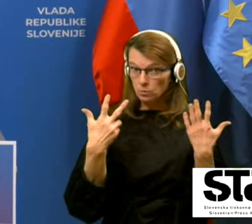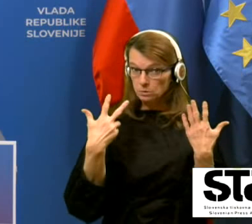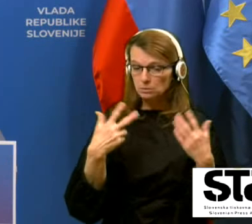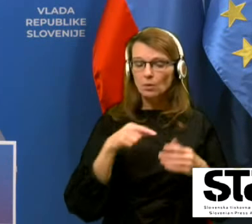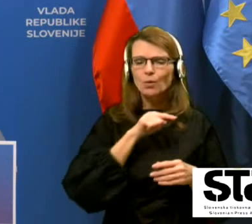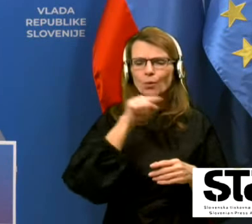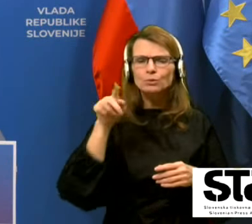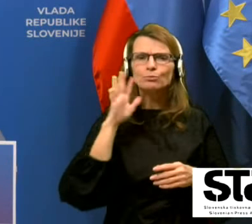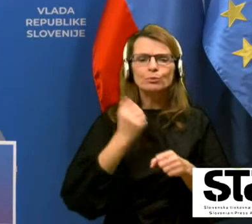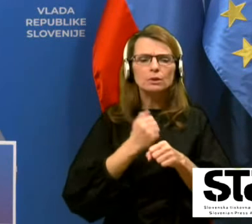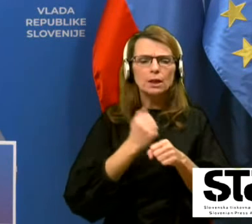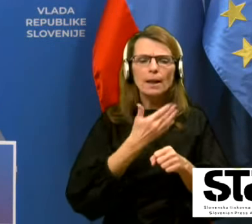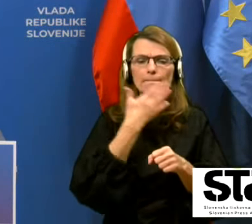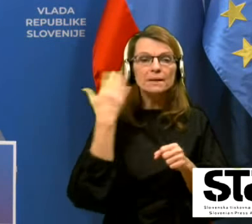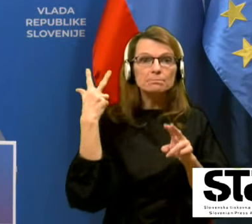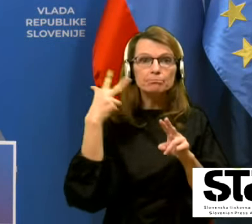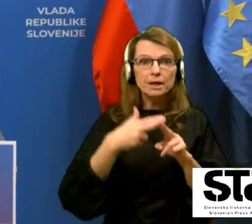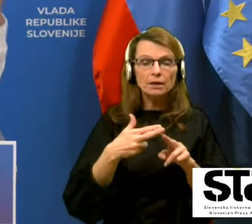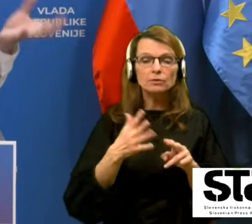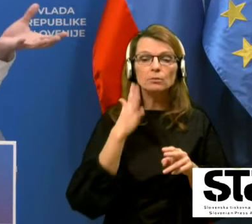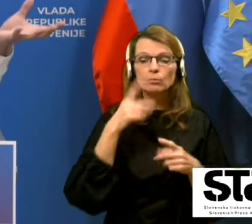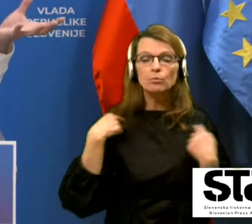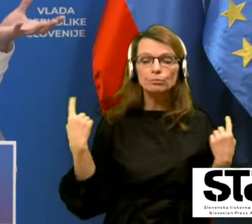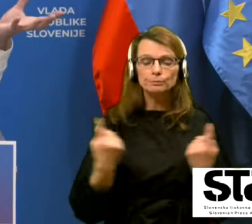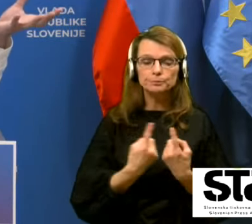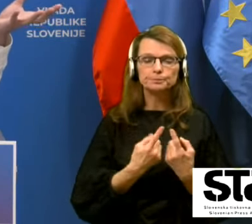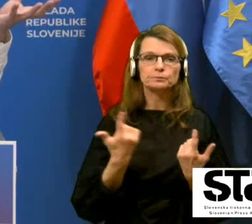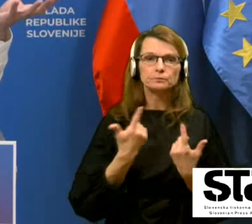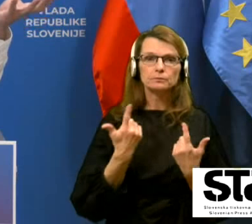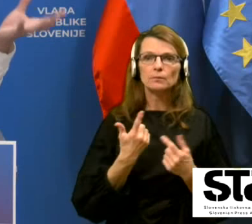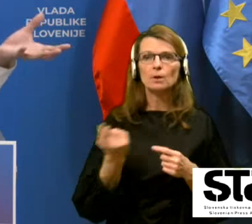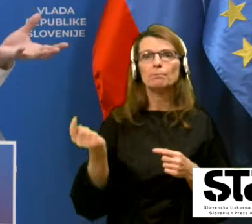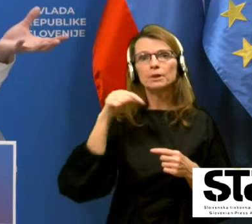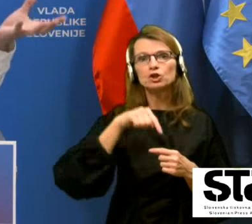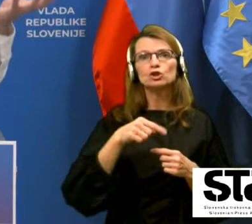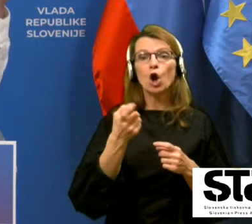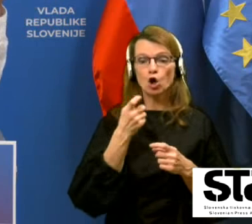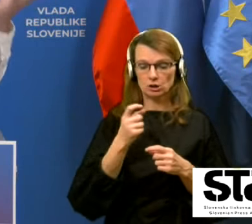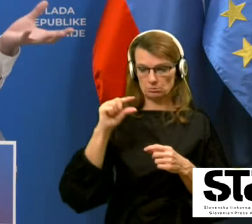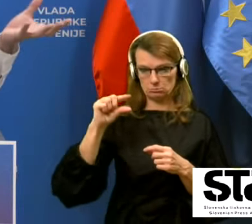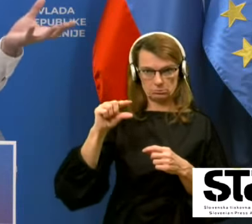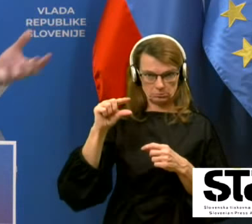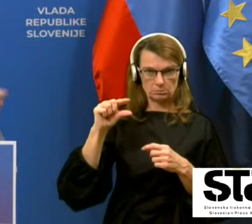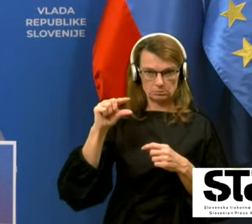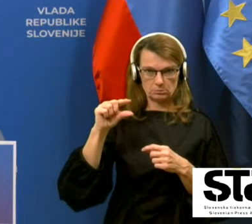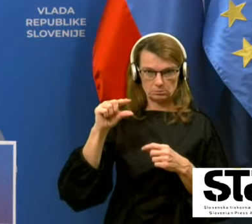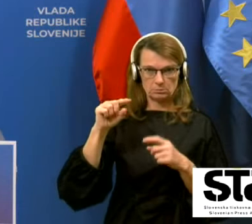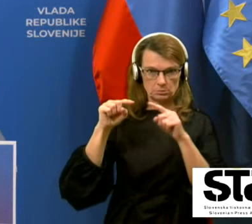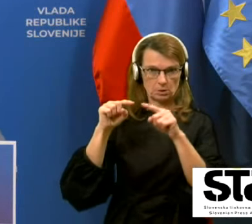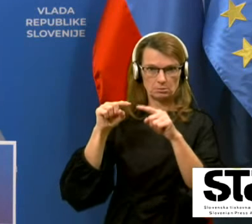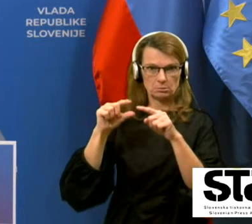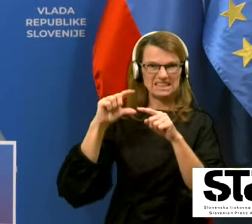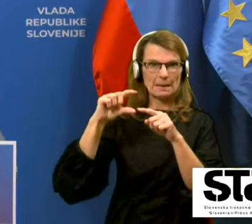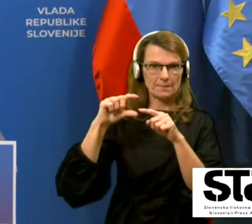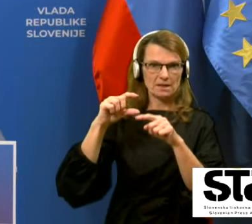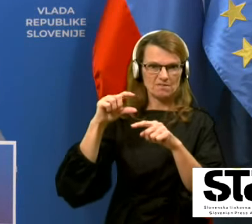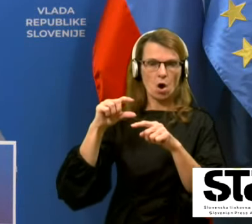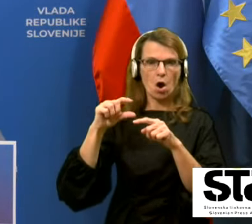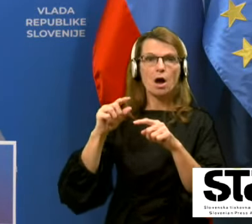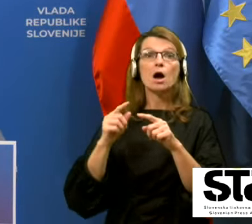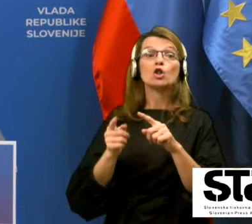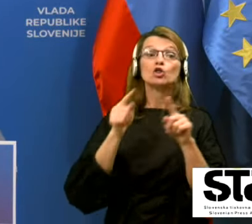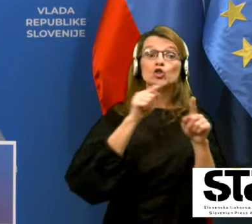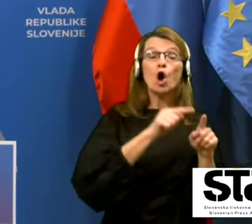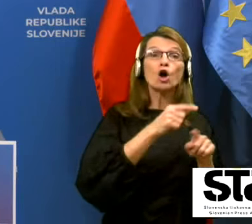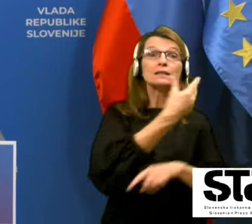delali neprekinjo, da bomo vpršli iz cepiva, podvig znanosti, na cepljenje,